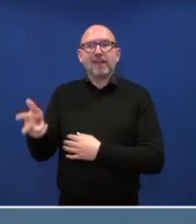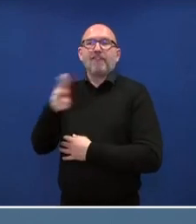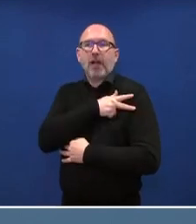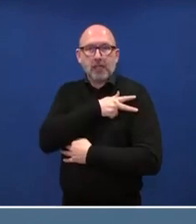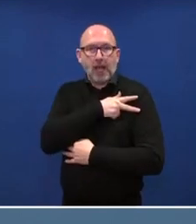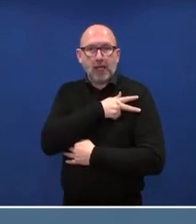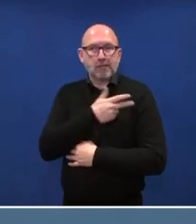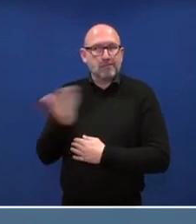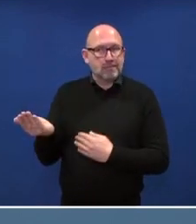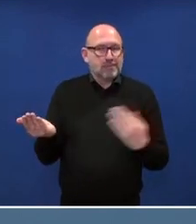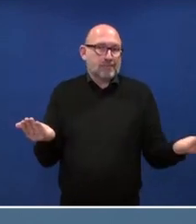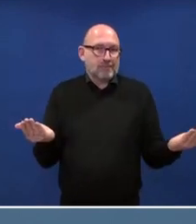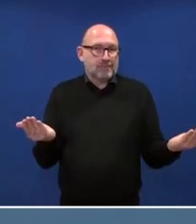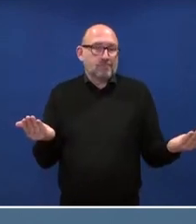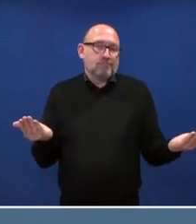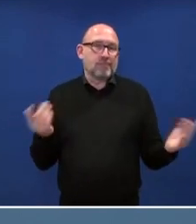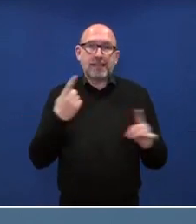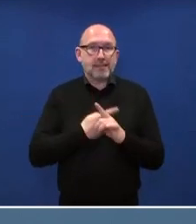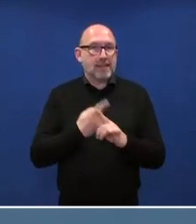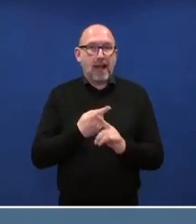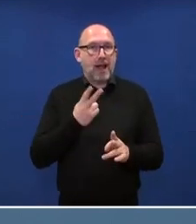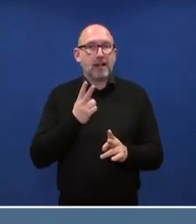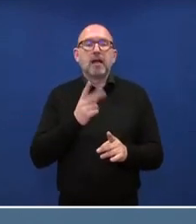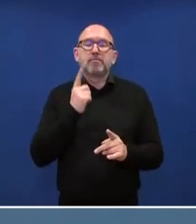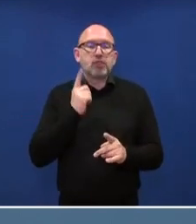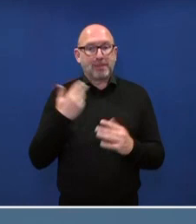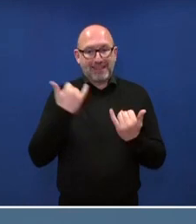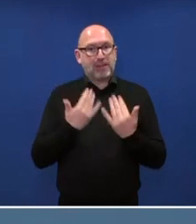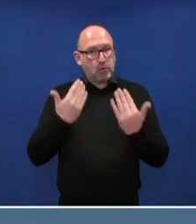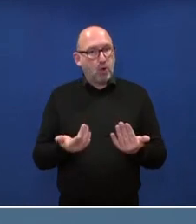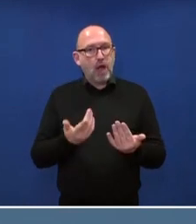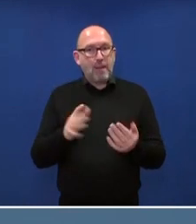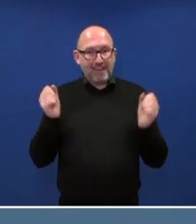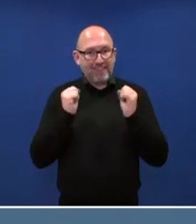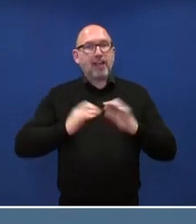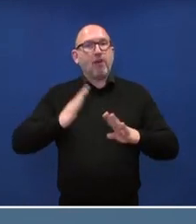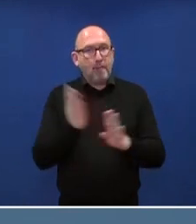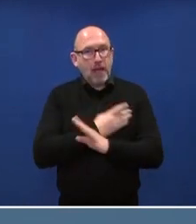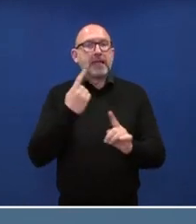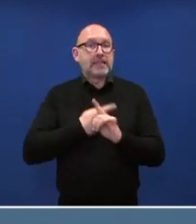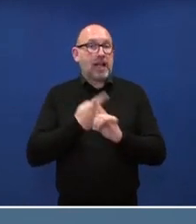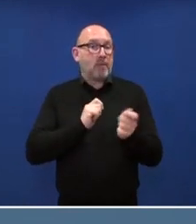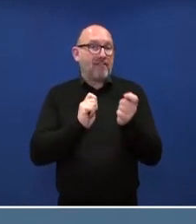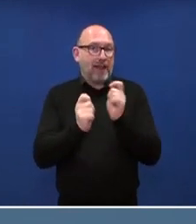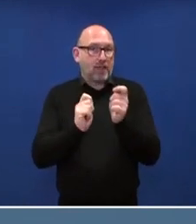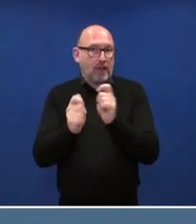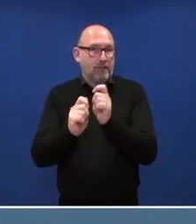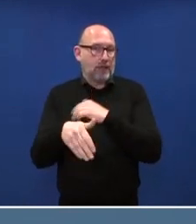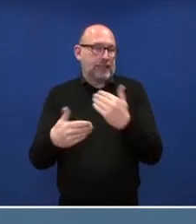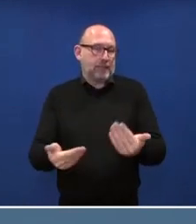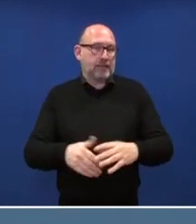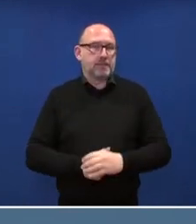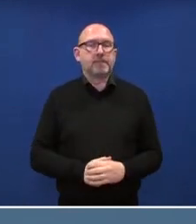diese Zahlen ändern sich sicherlich auch noch mal nach diesem Winter. Wir können nicht davon ausgehen, dass wir